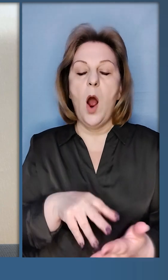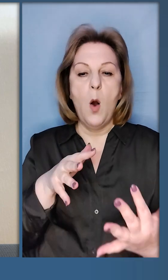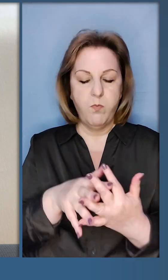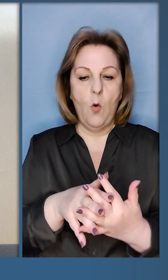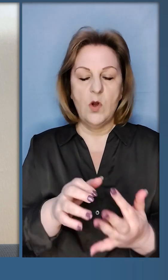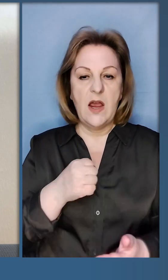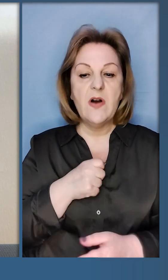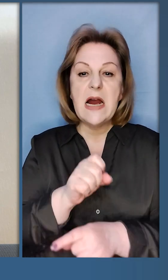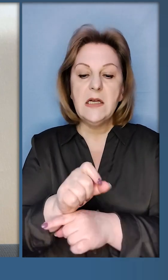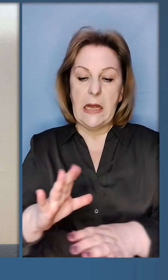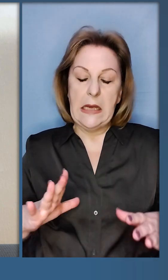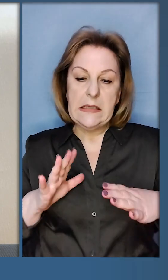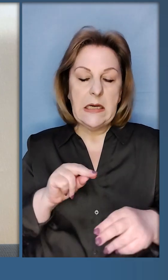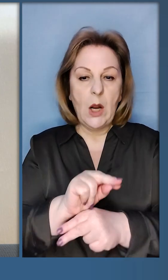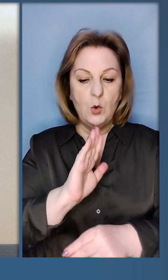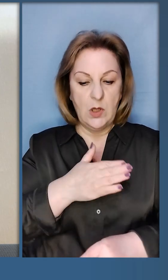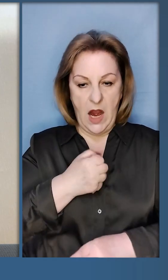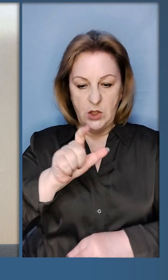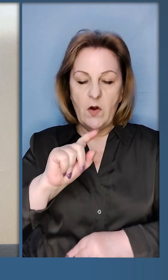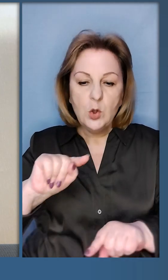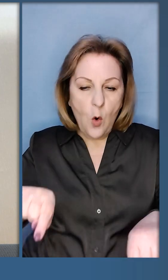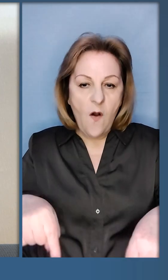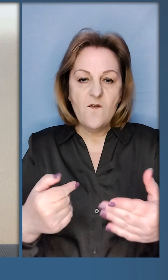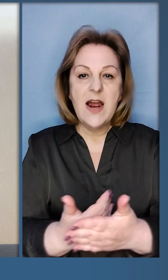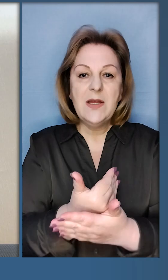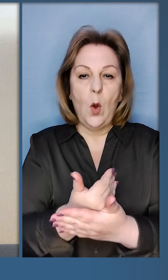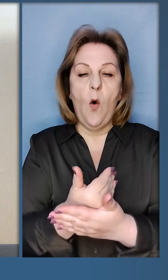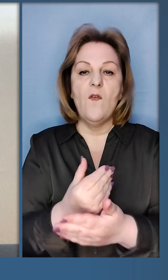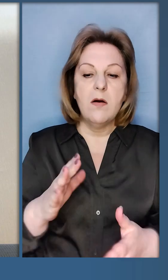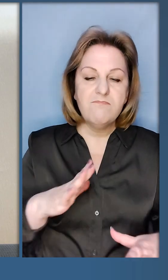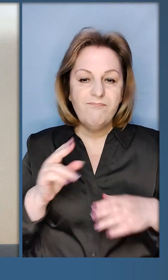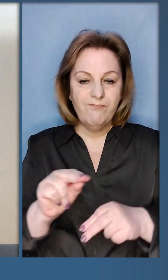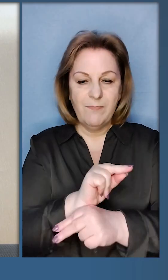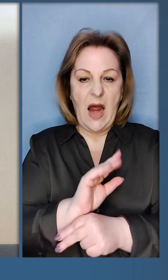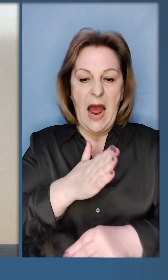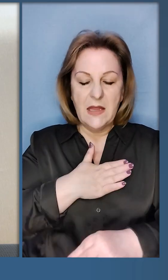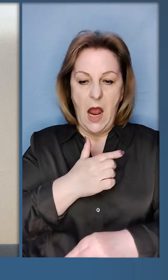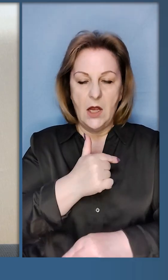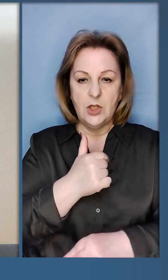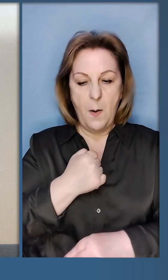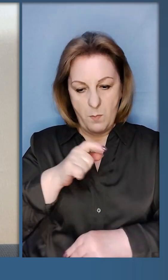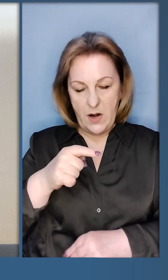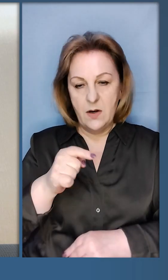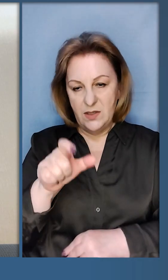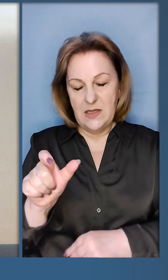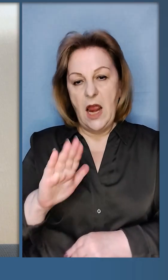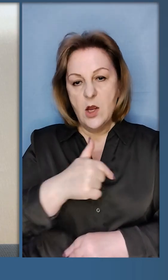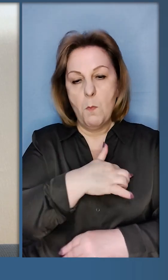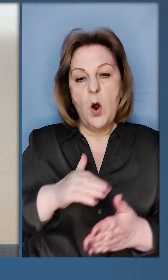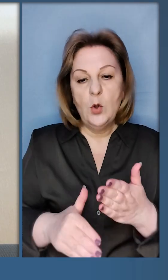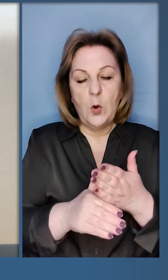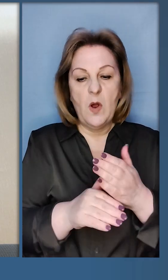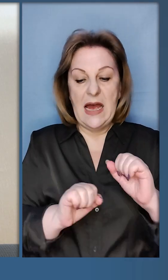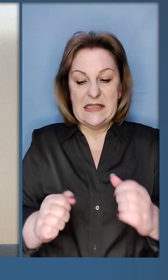постах і в бойових завданнях, хто тренує наших воїнів, хто відновлює наших бійців після поранень і хто